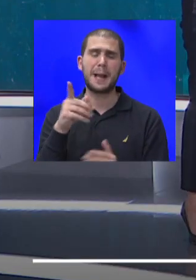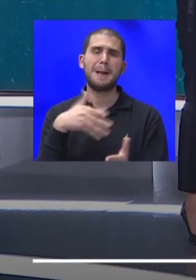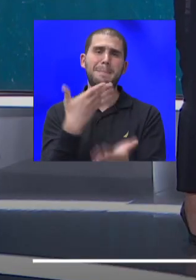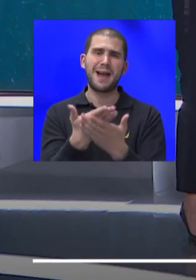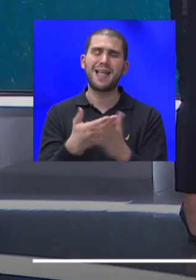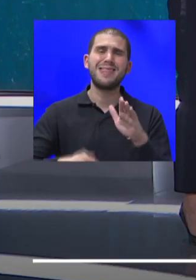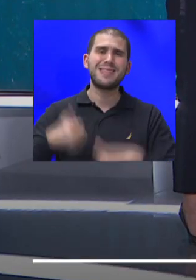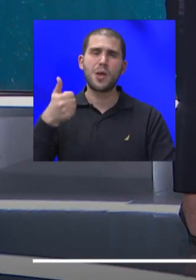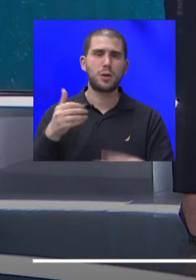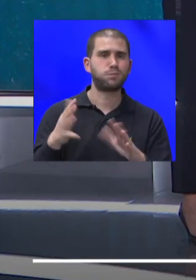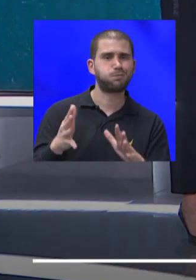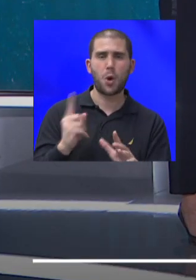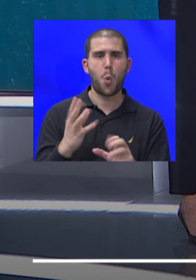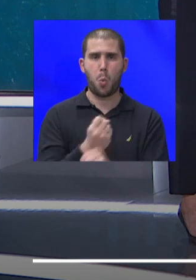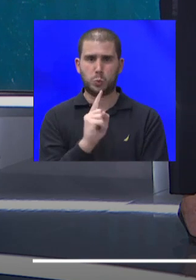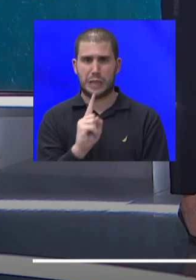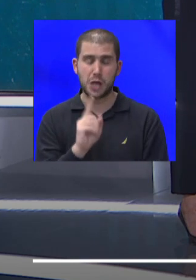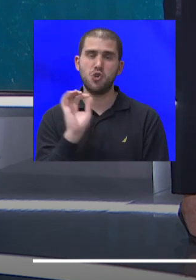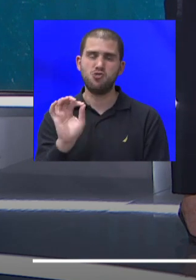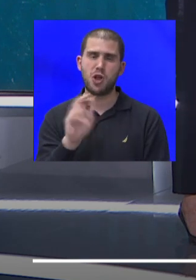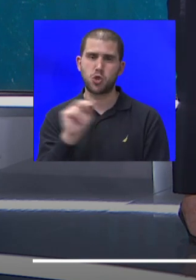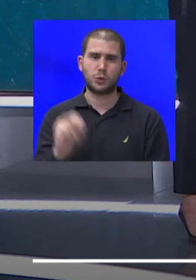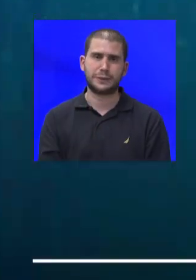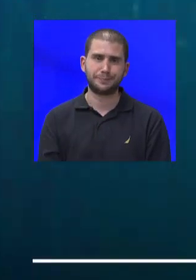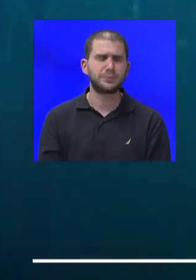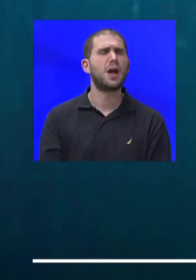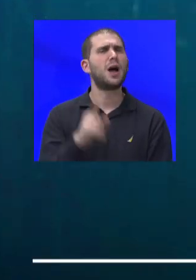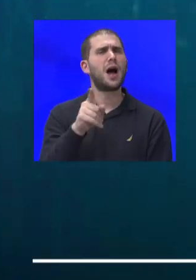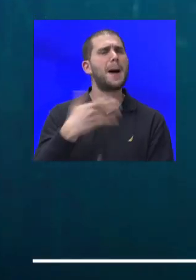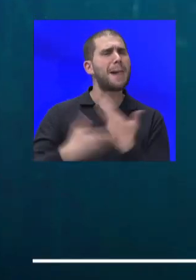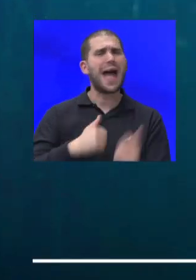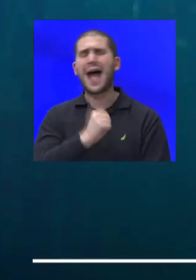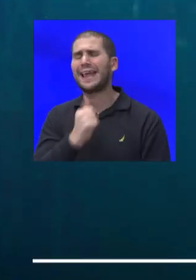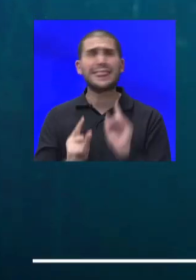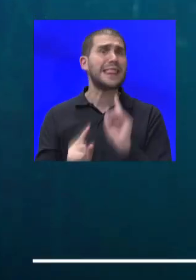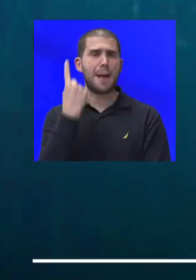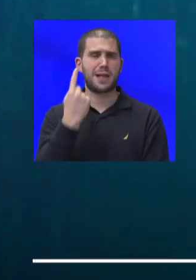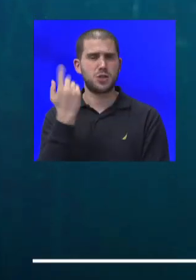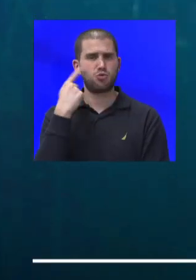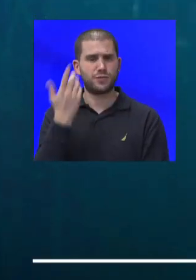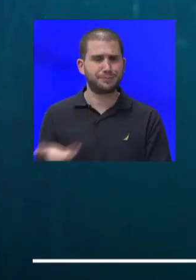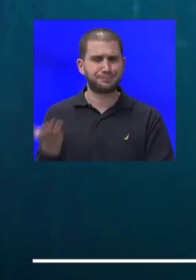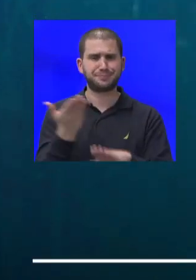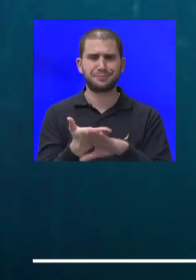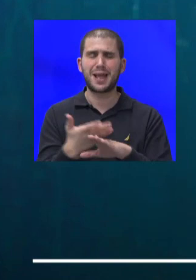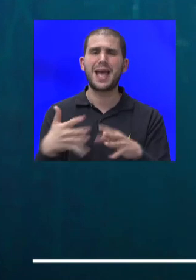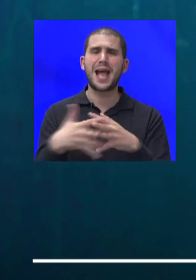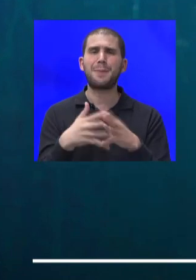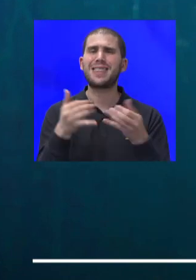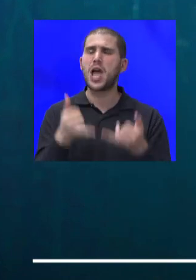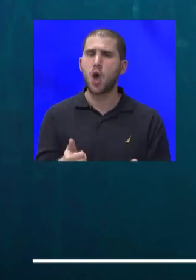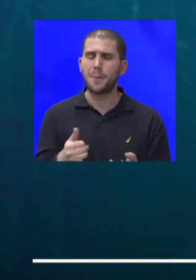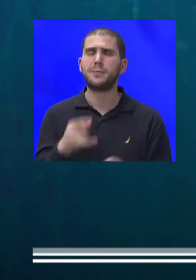כך מוצלח של הסוגיה הזו. גילי, הצעד הכי דרמטי, אני חושבת שהיה על השולחן של הקבינט היום, הוא אותו דיון